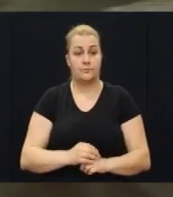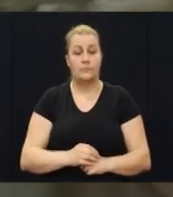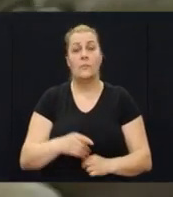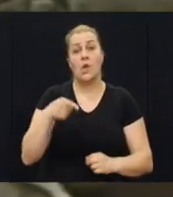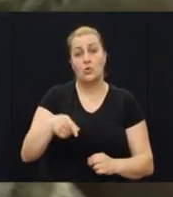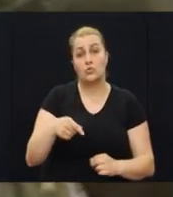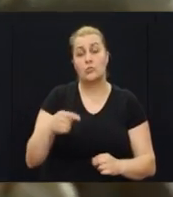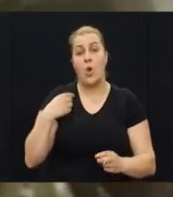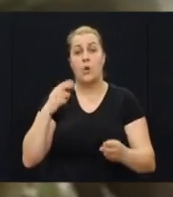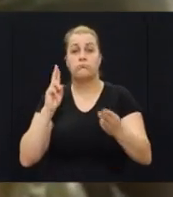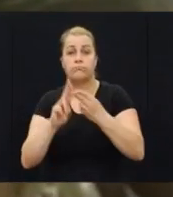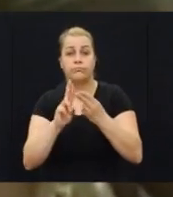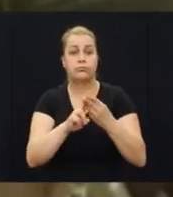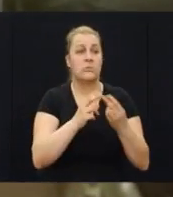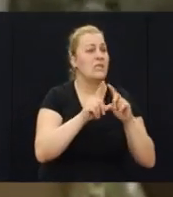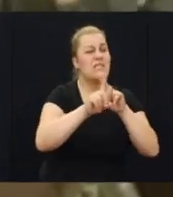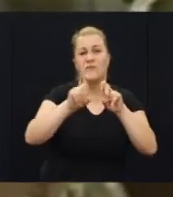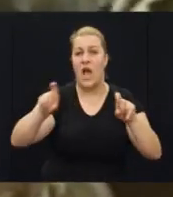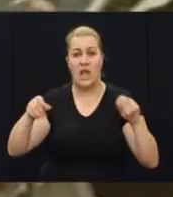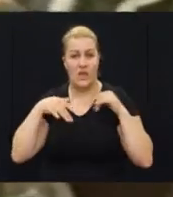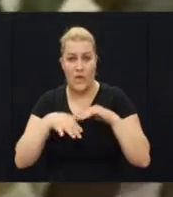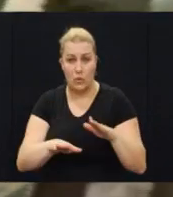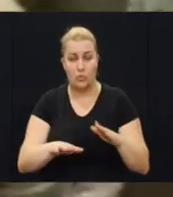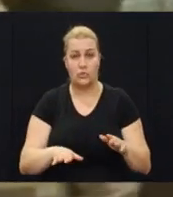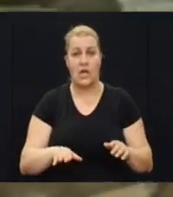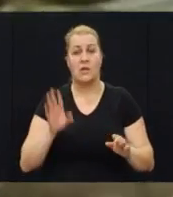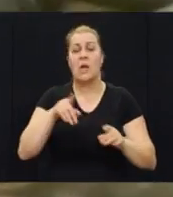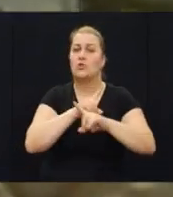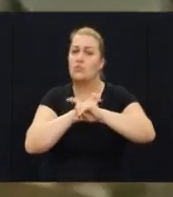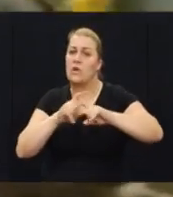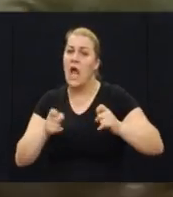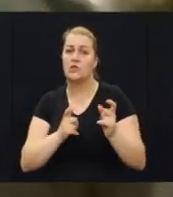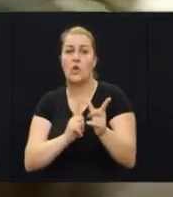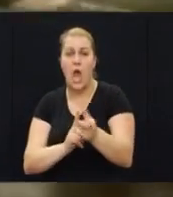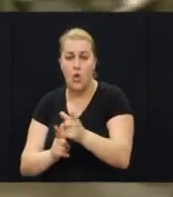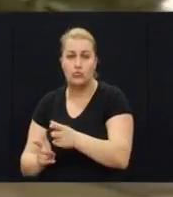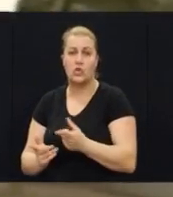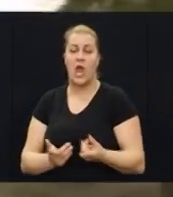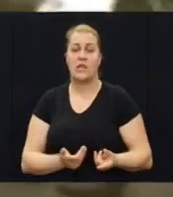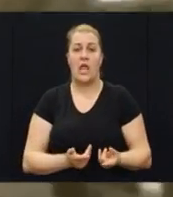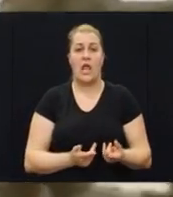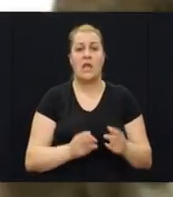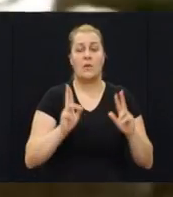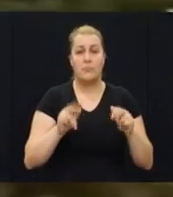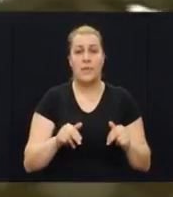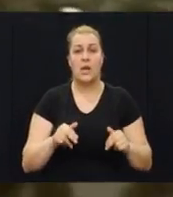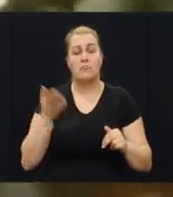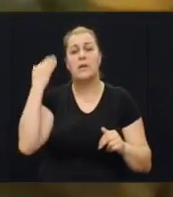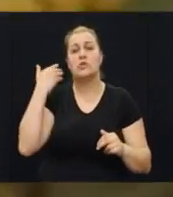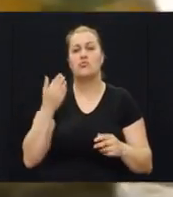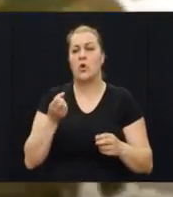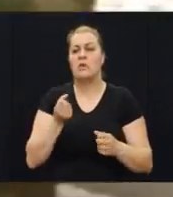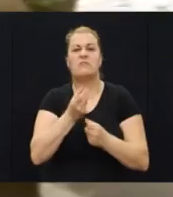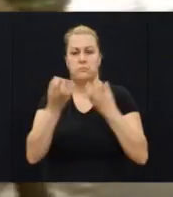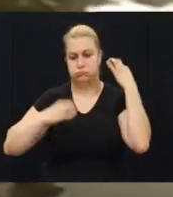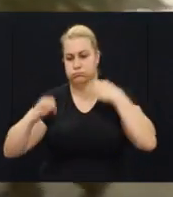su najeljali smo na svakakve ljude, imali su razno na oružanje, bili su i